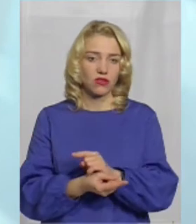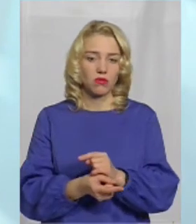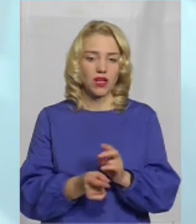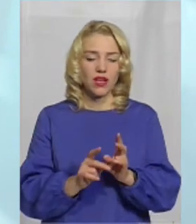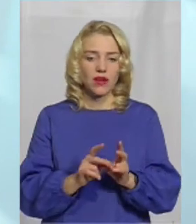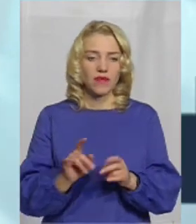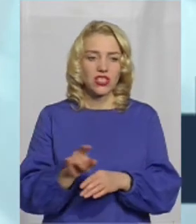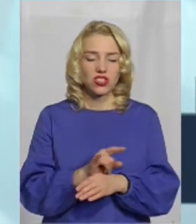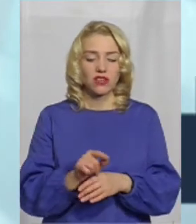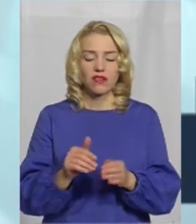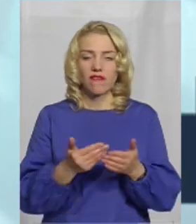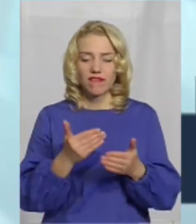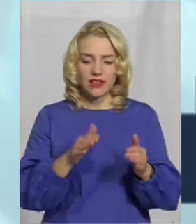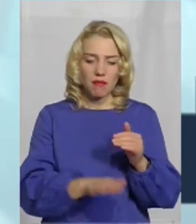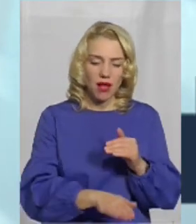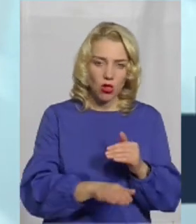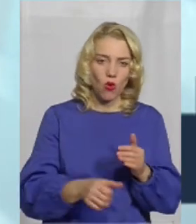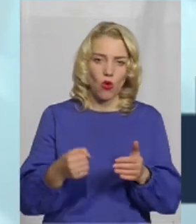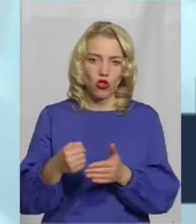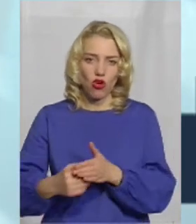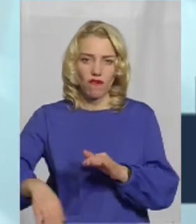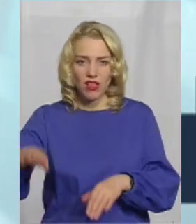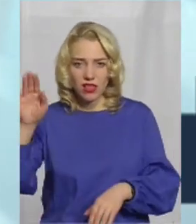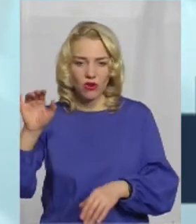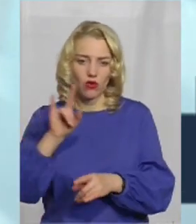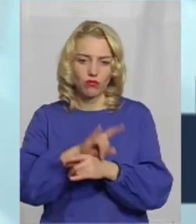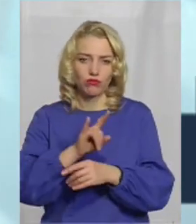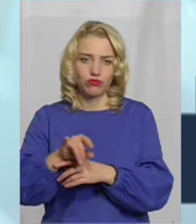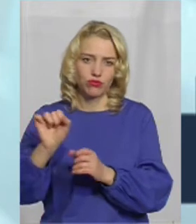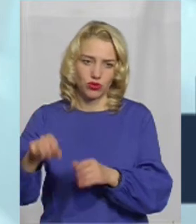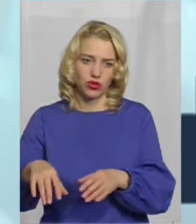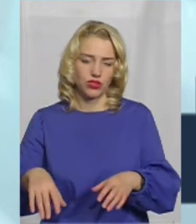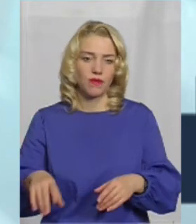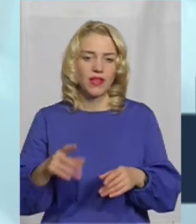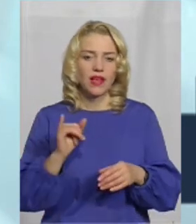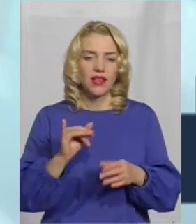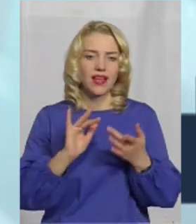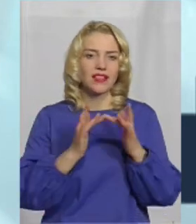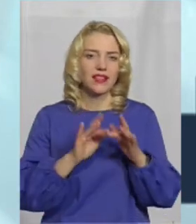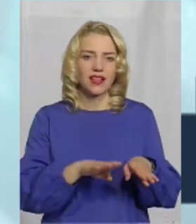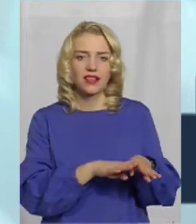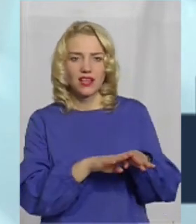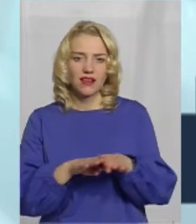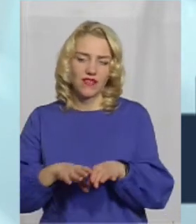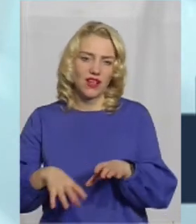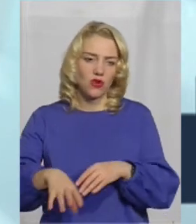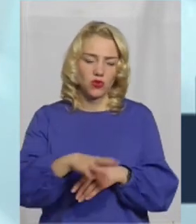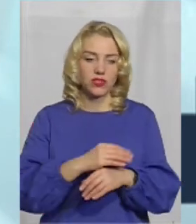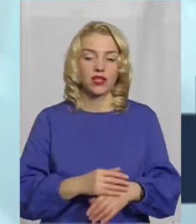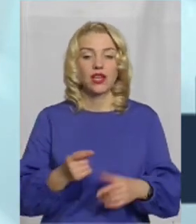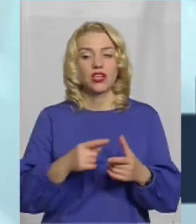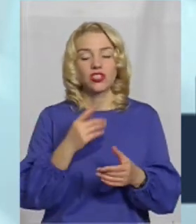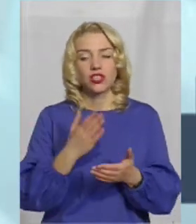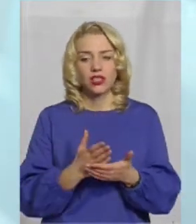Тому тут від малого до великого, так би мовити, інтернет рівняє всіх. А от чи є якісь способи, все ж таки, навіть коли